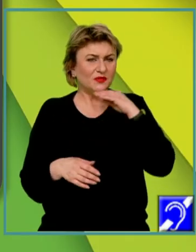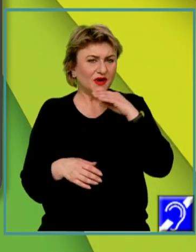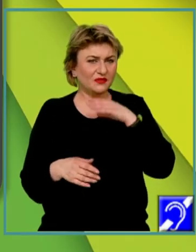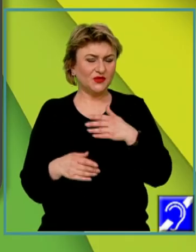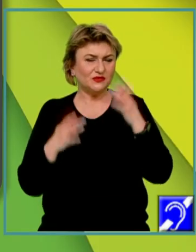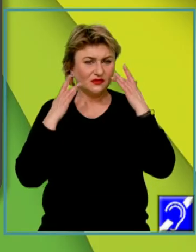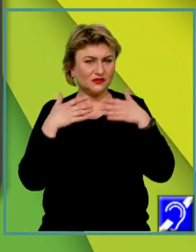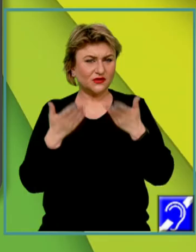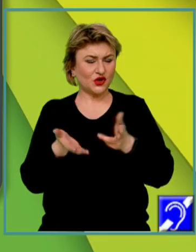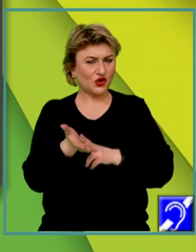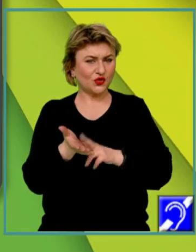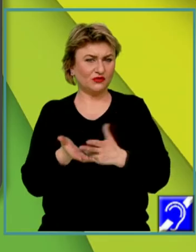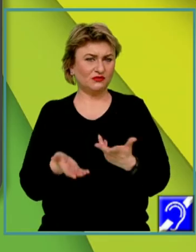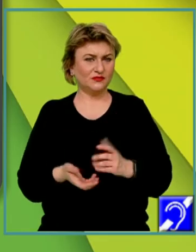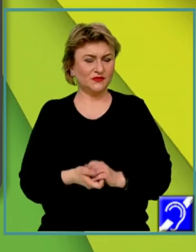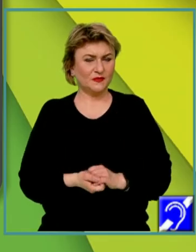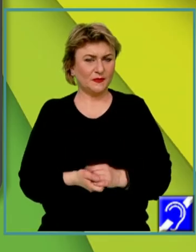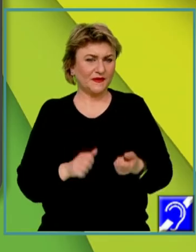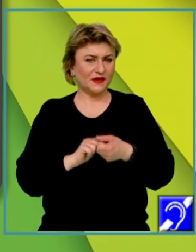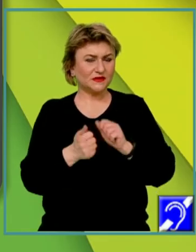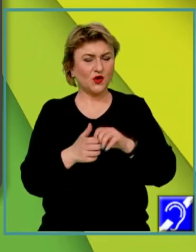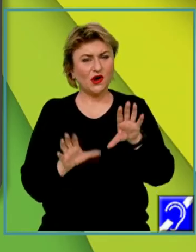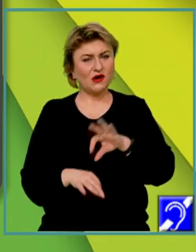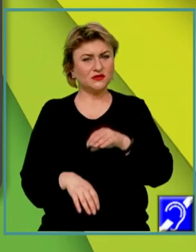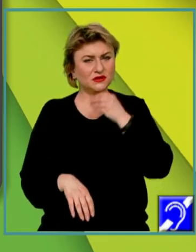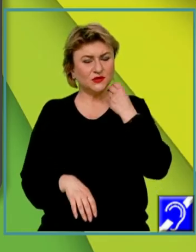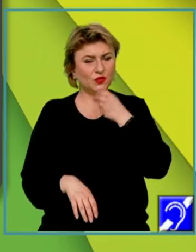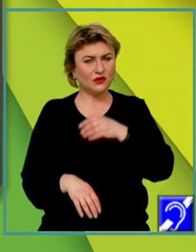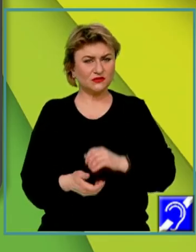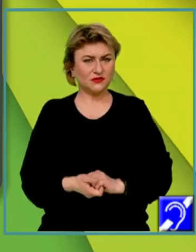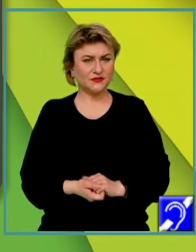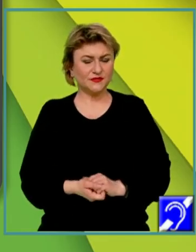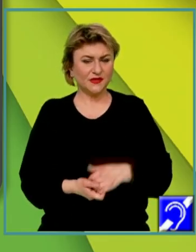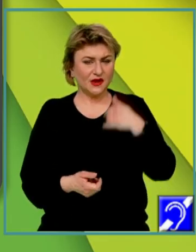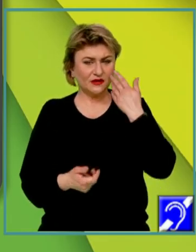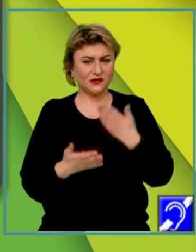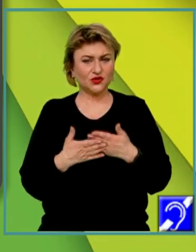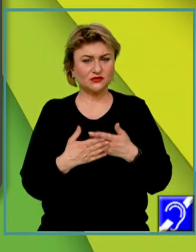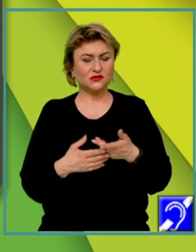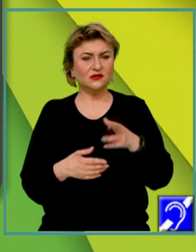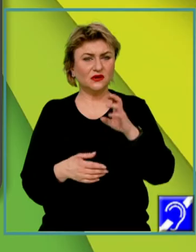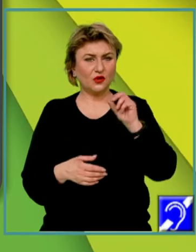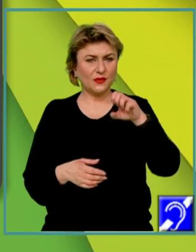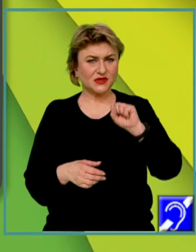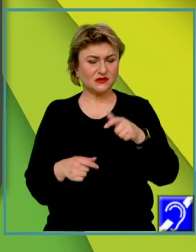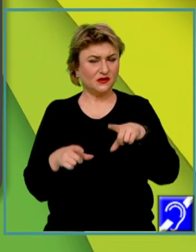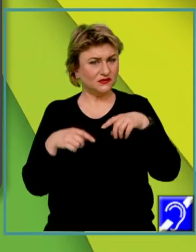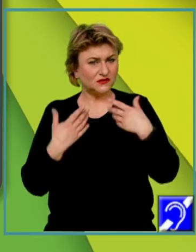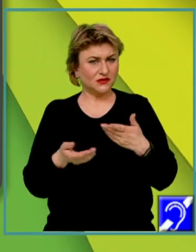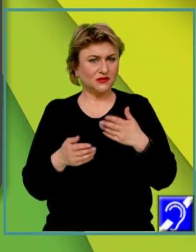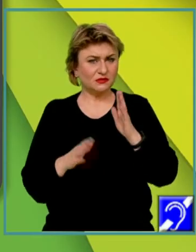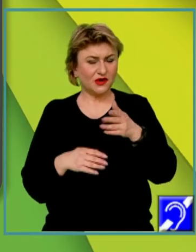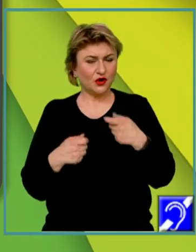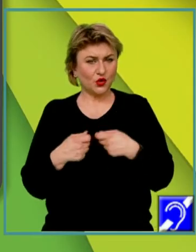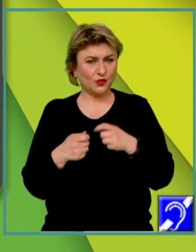premii, note sau alte stimulente. Când această recompensă este orientată spre grup,